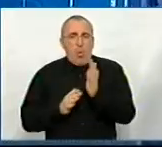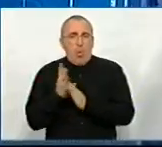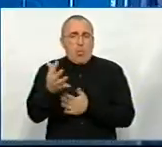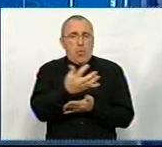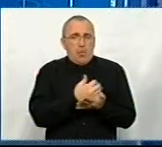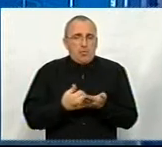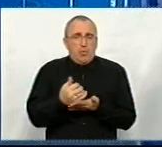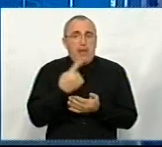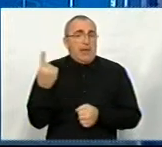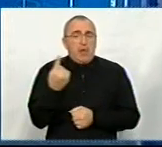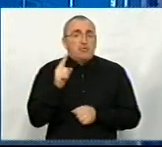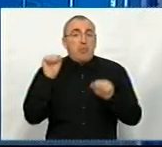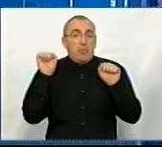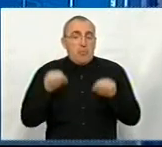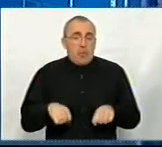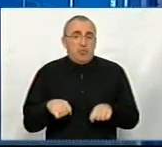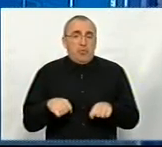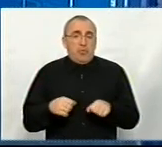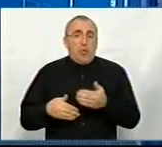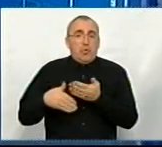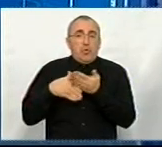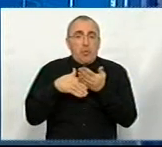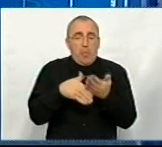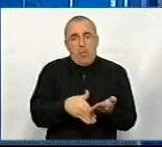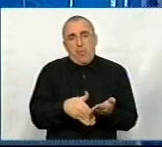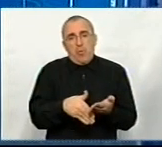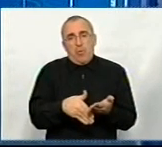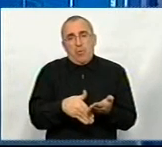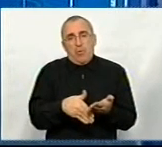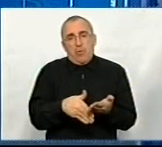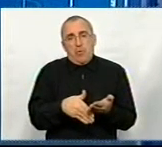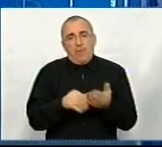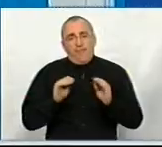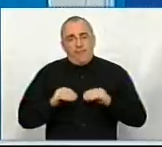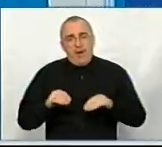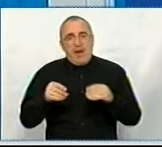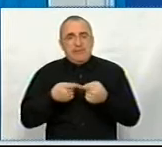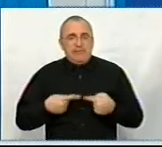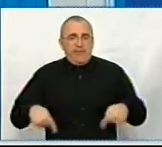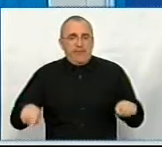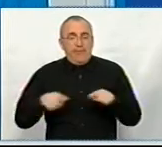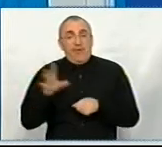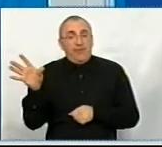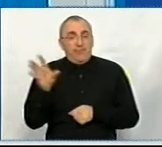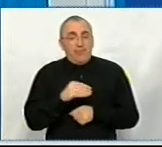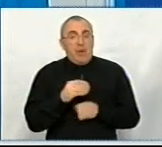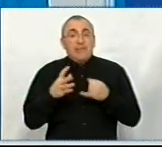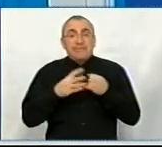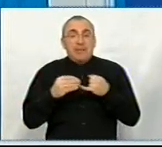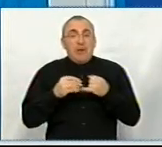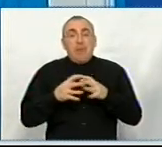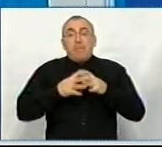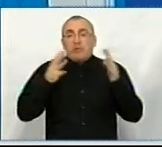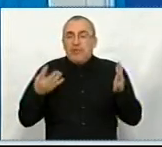єдине, що можливо, якась допомога в аграрній сфері. Все інше, більше землі у нас не